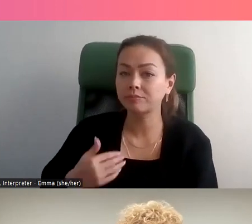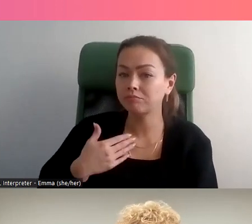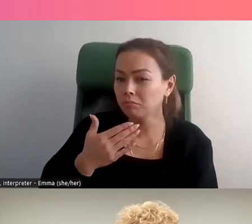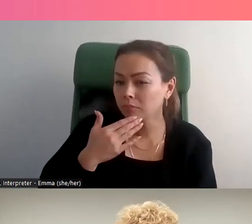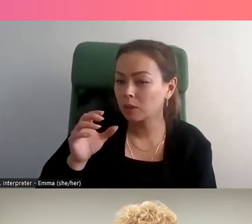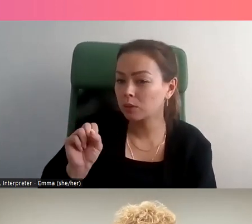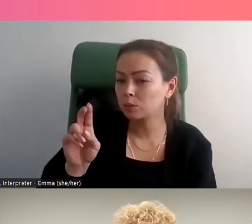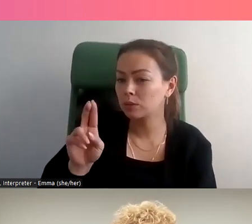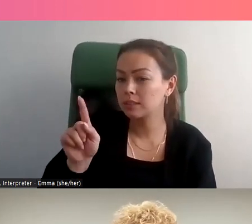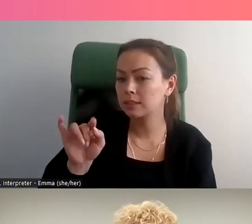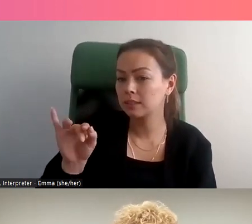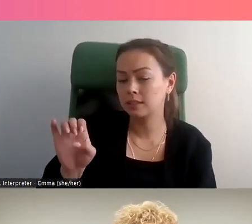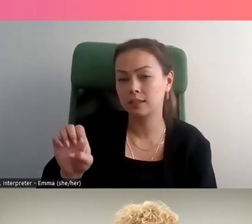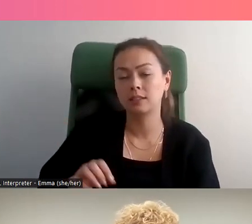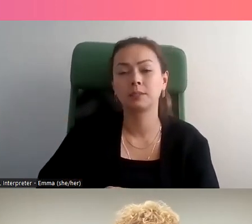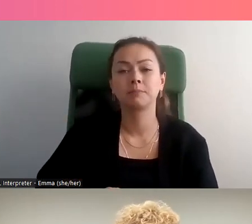Merci, Suzy.